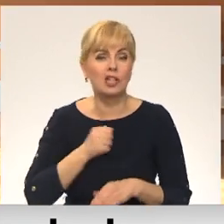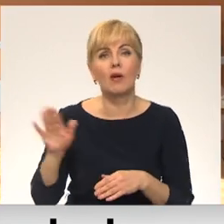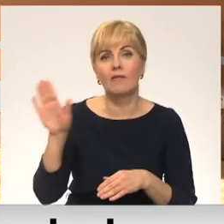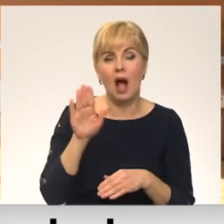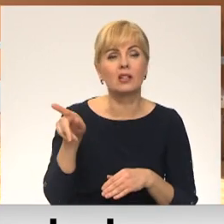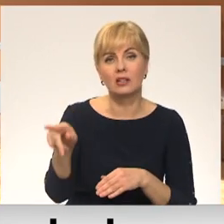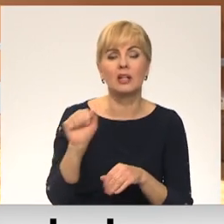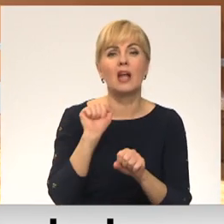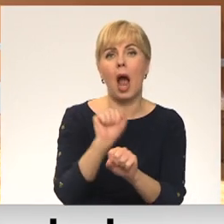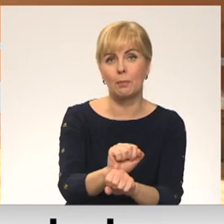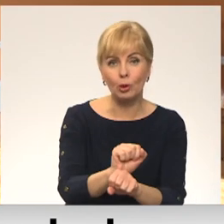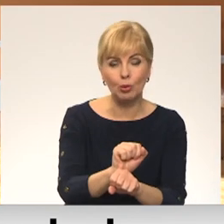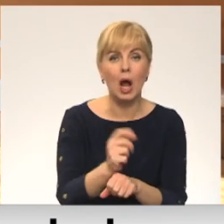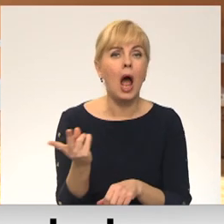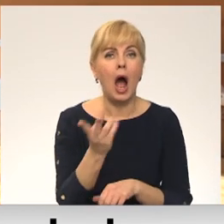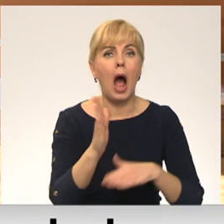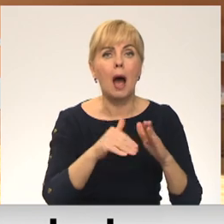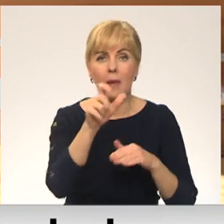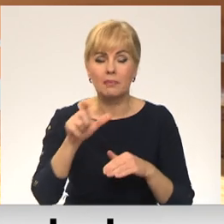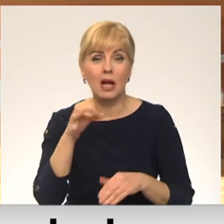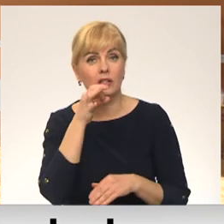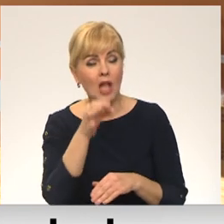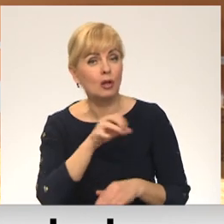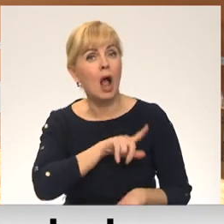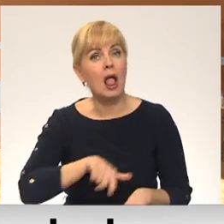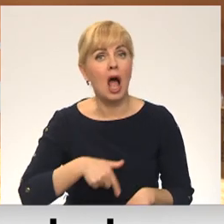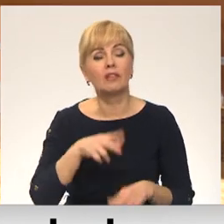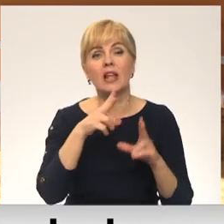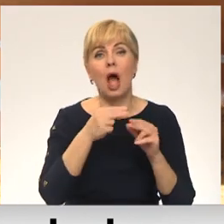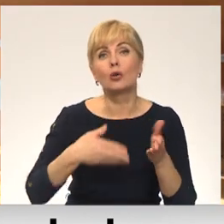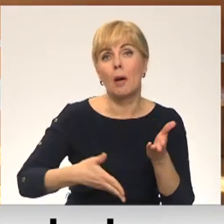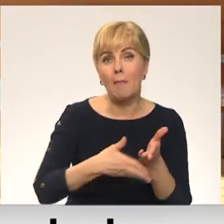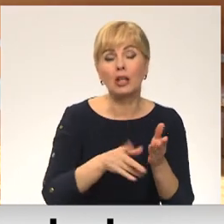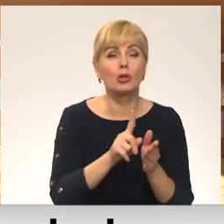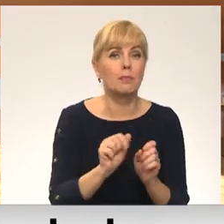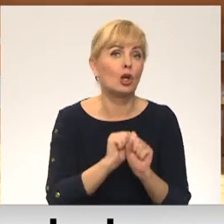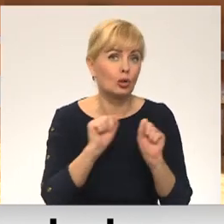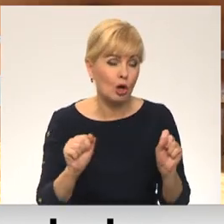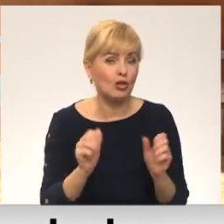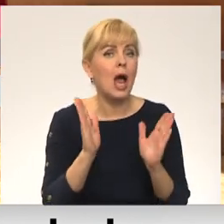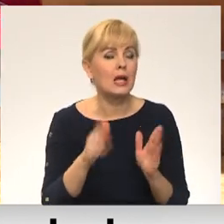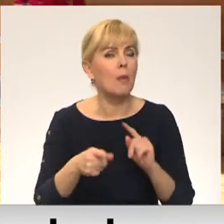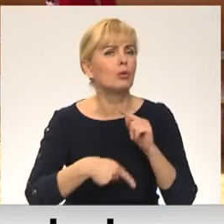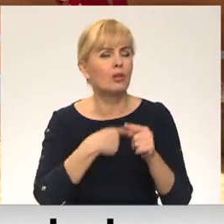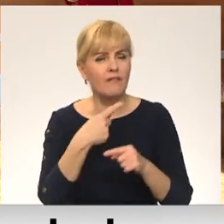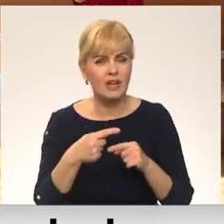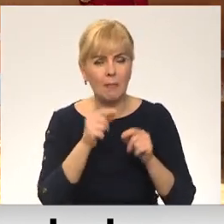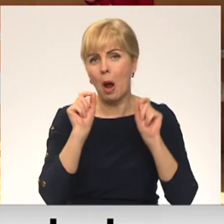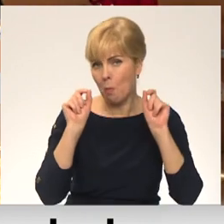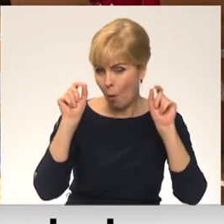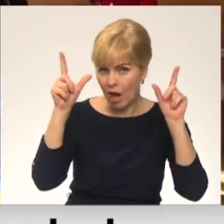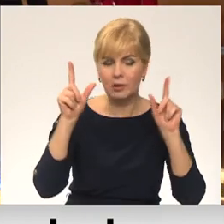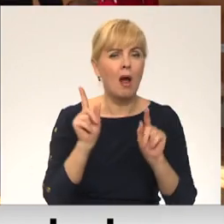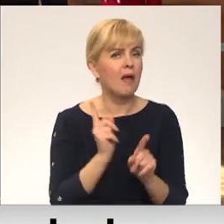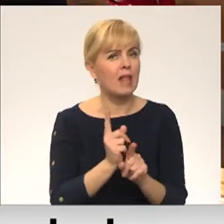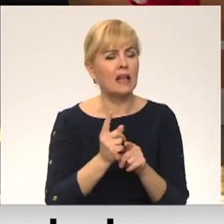jāaptur. Abasāmatversons arī uzsver, ka Latvija ar NATO palīdzību ir drošībā, taču jābūt modriem un nevar atslāpt nevienu mirkli